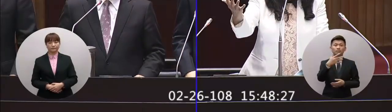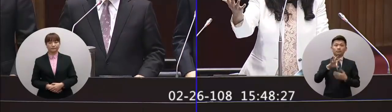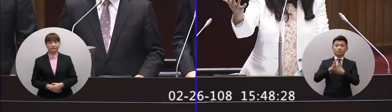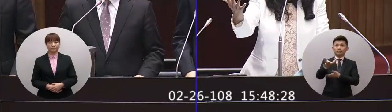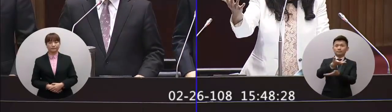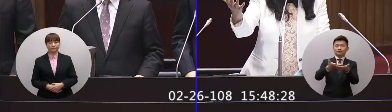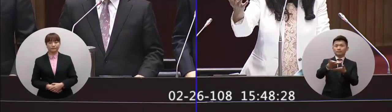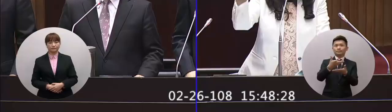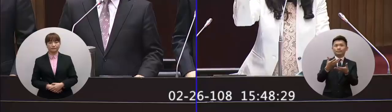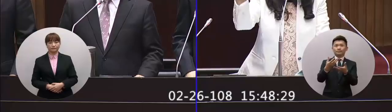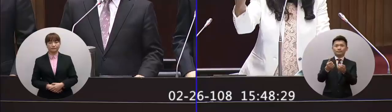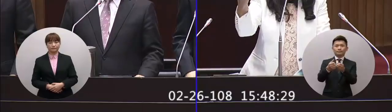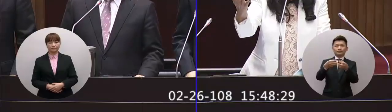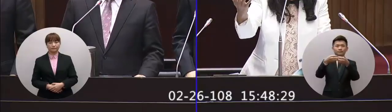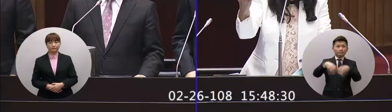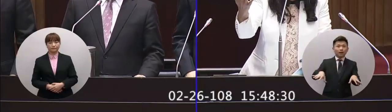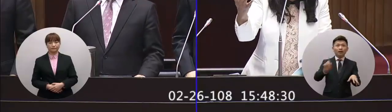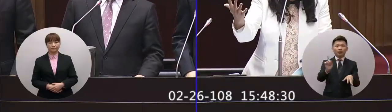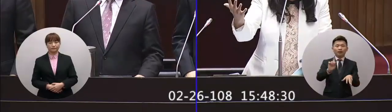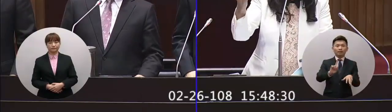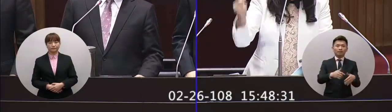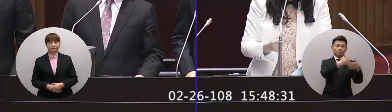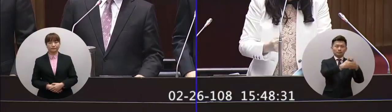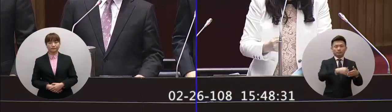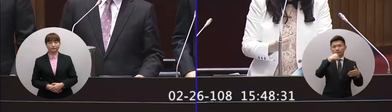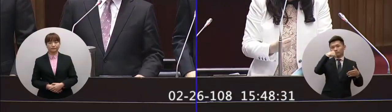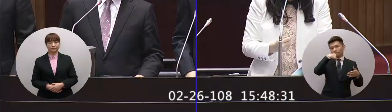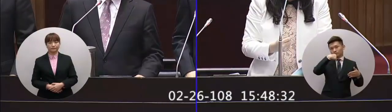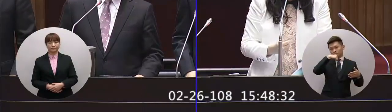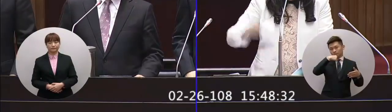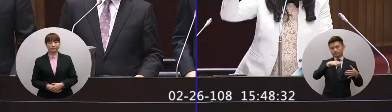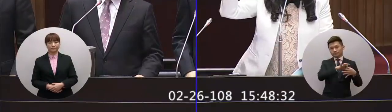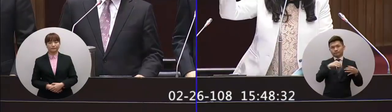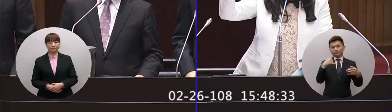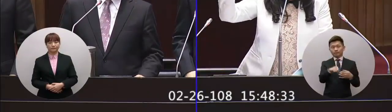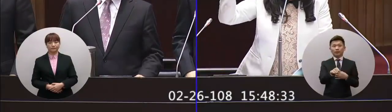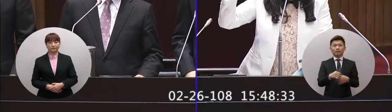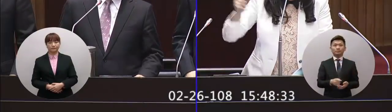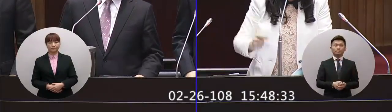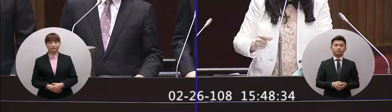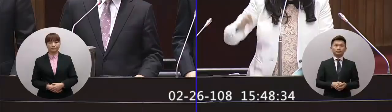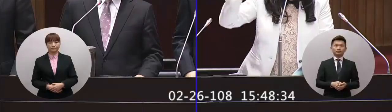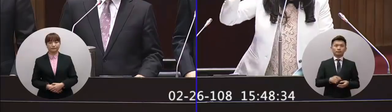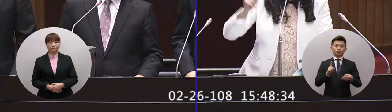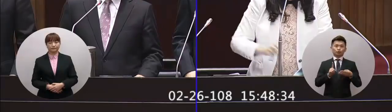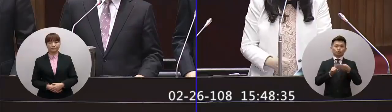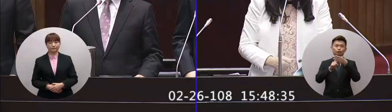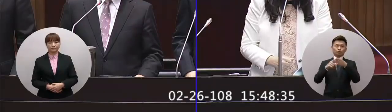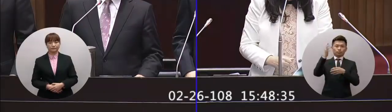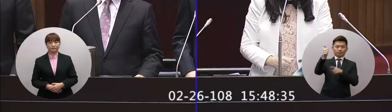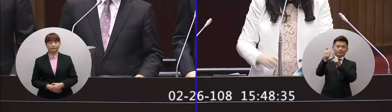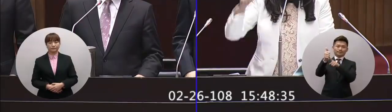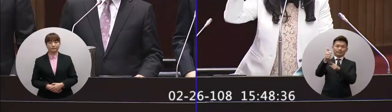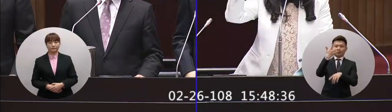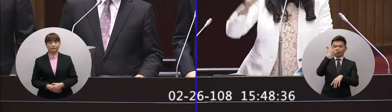交就受制於兩岸所以我能夠體諒外交官難為但是什麼原因呢主帥無能賴死